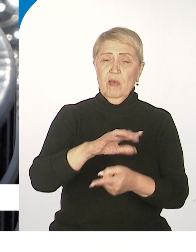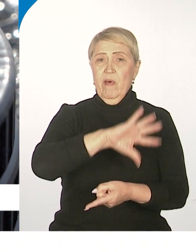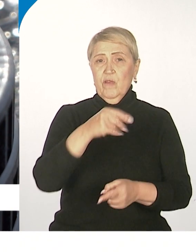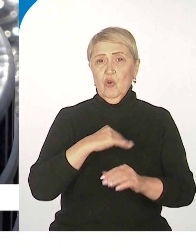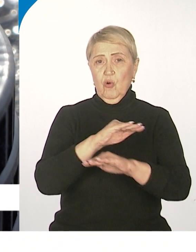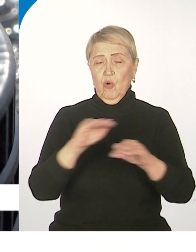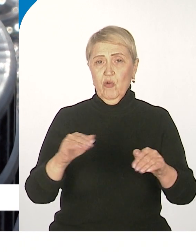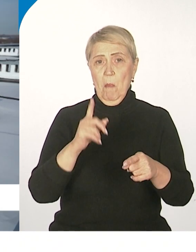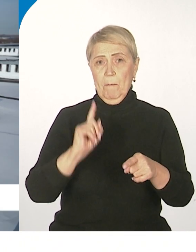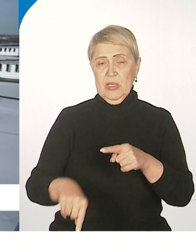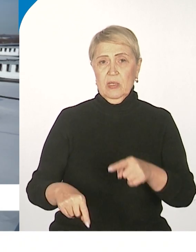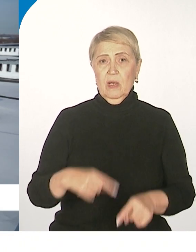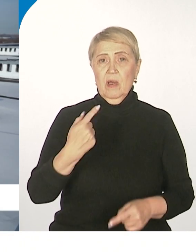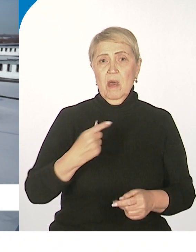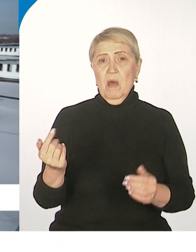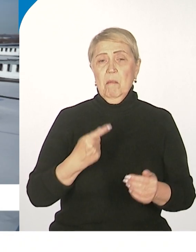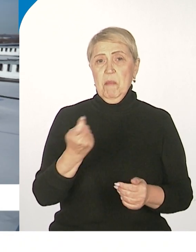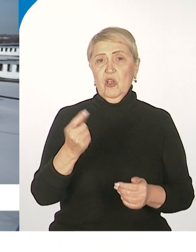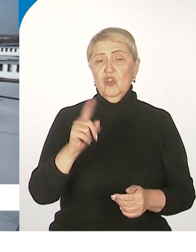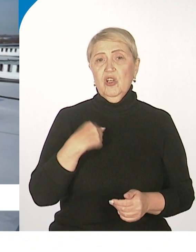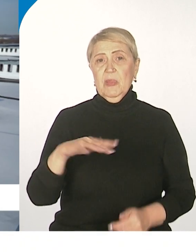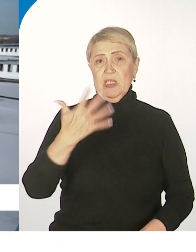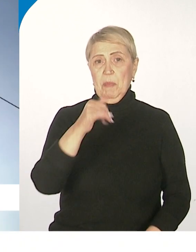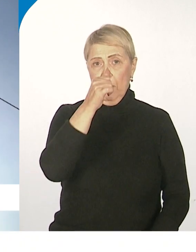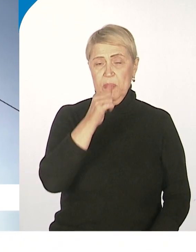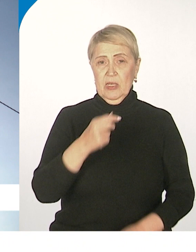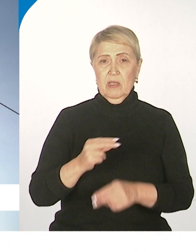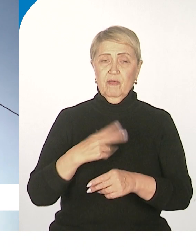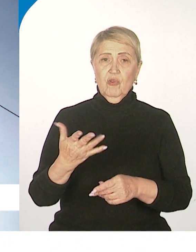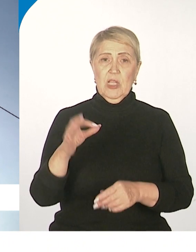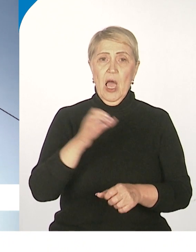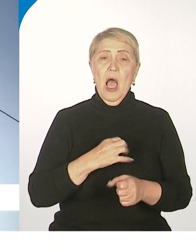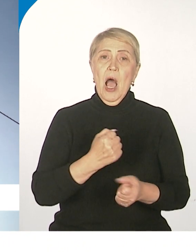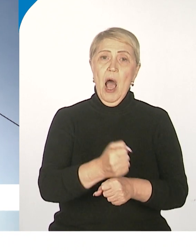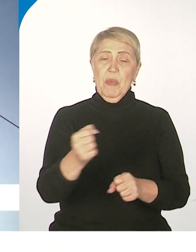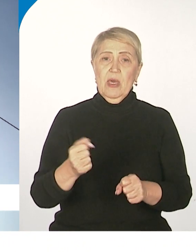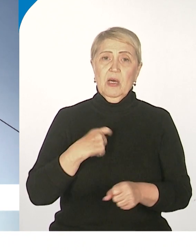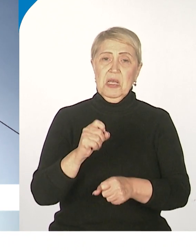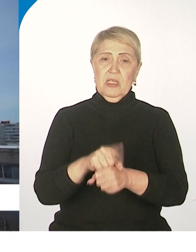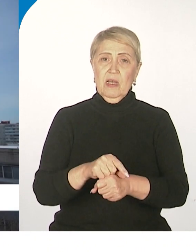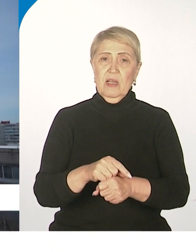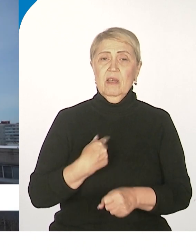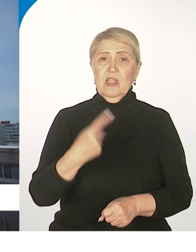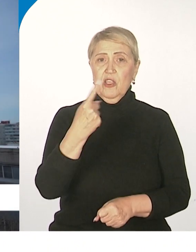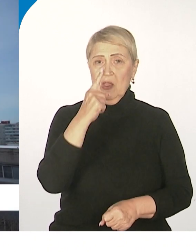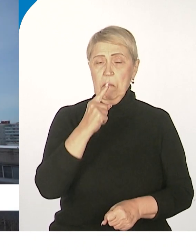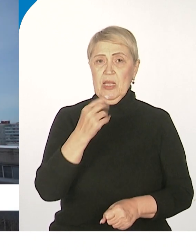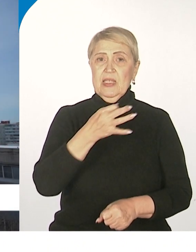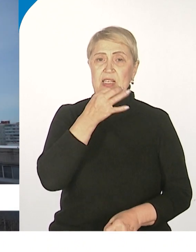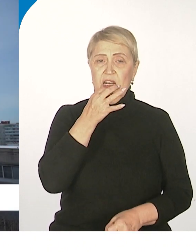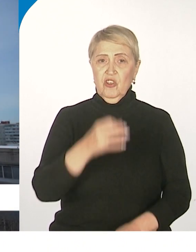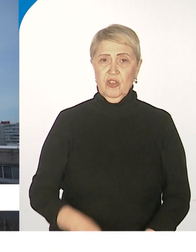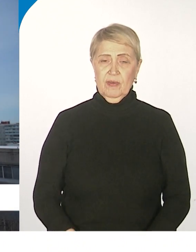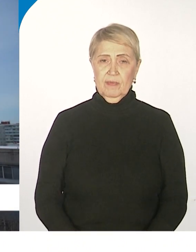ливневки довольно быстро. Меньше, чем за пять месяцев. Объект сдали практически на полгода раньше намеченного срока. Как это